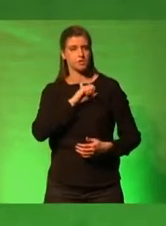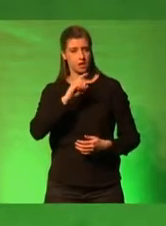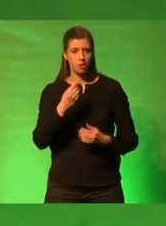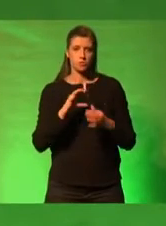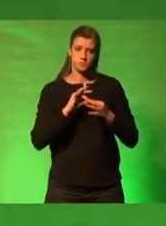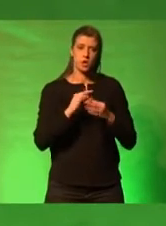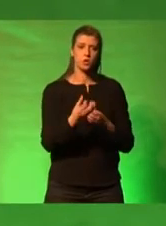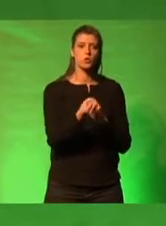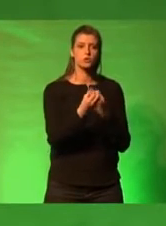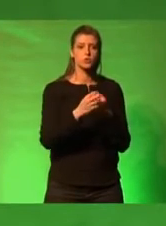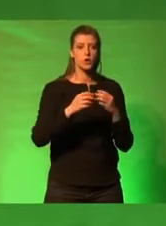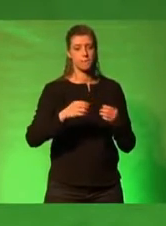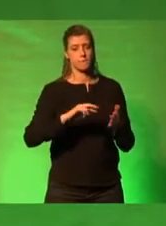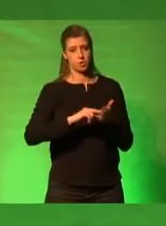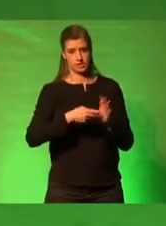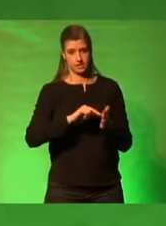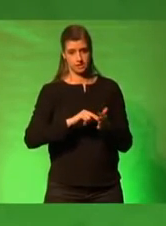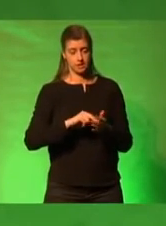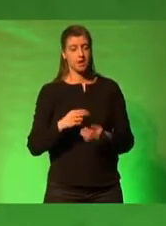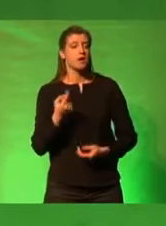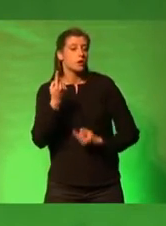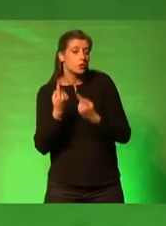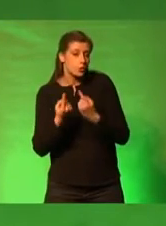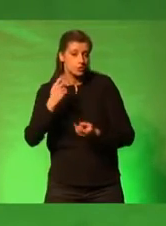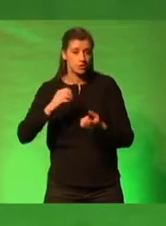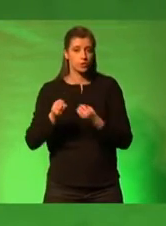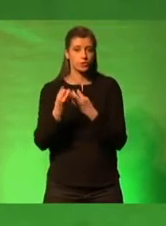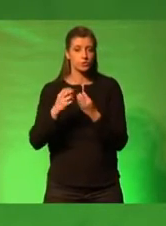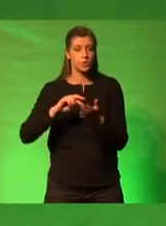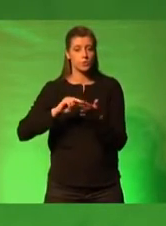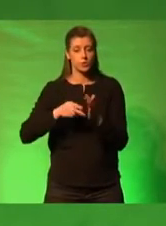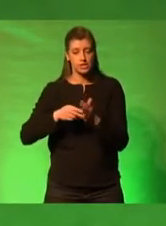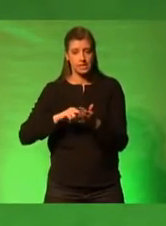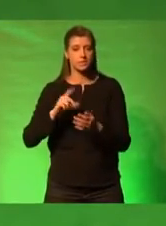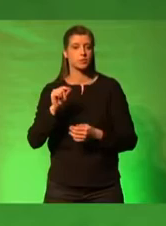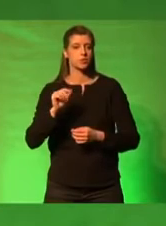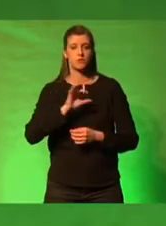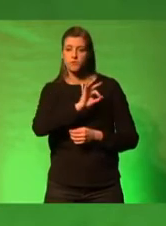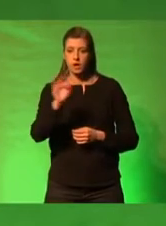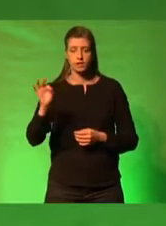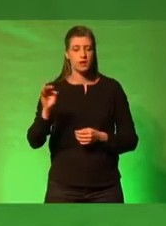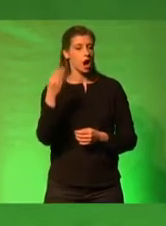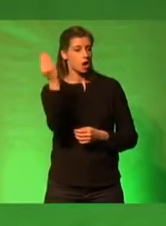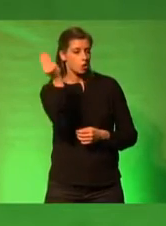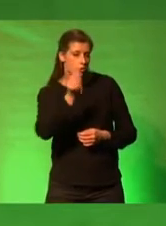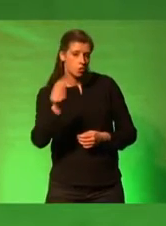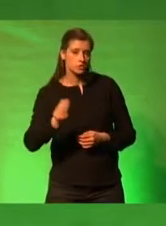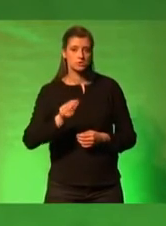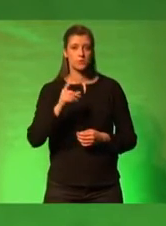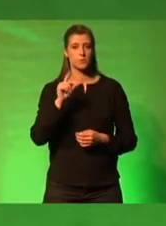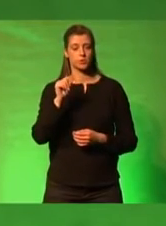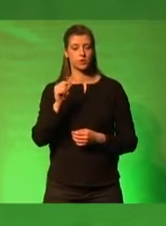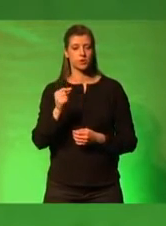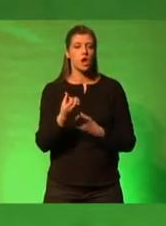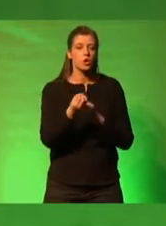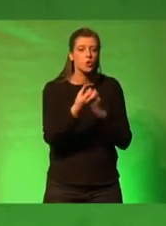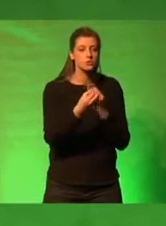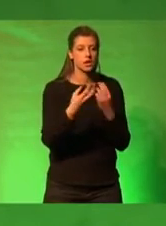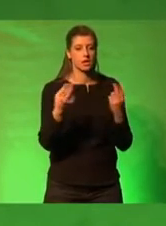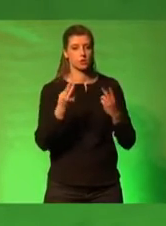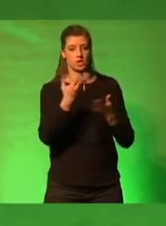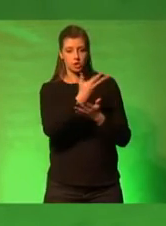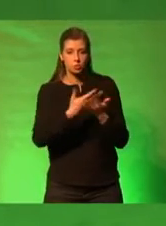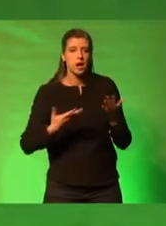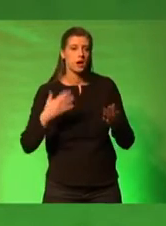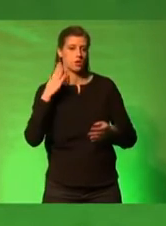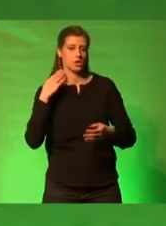Und grüne Kulturpolitik schließt alle ein. Denn Kunst kennt keine sprachlichen oder kulturellen oder Geschlechtergrenzen.